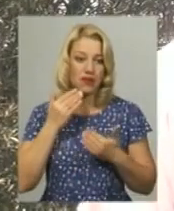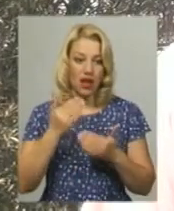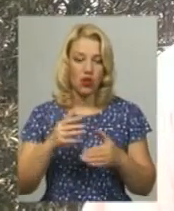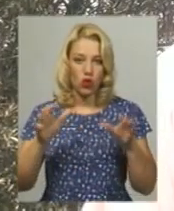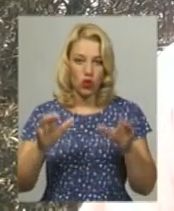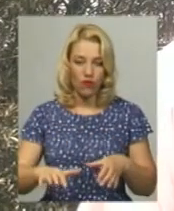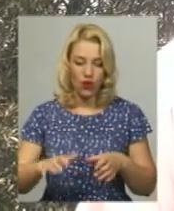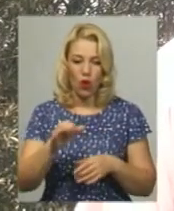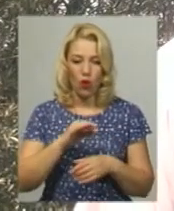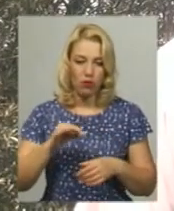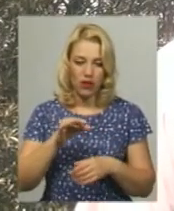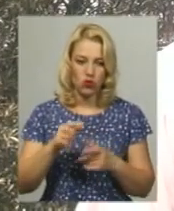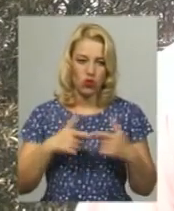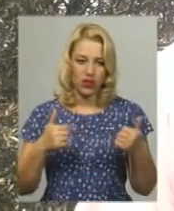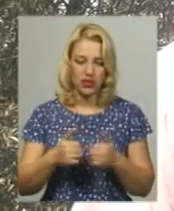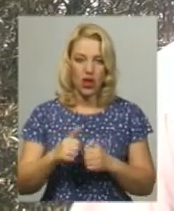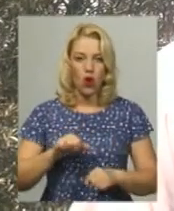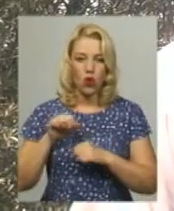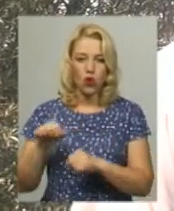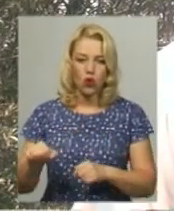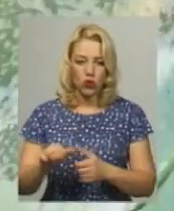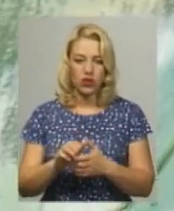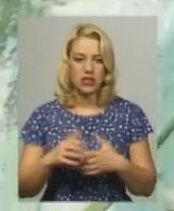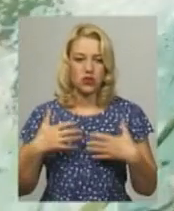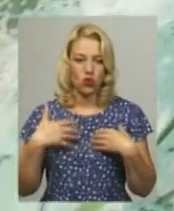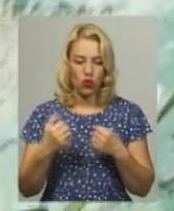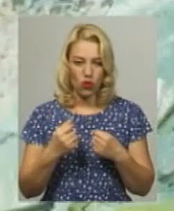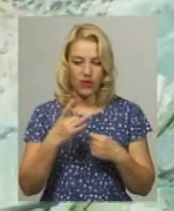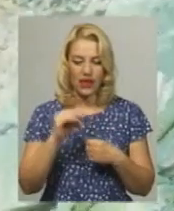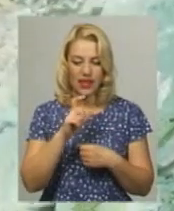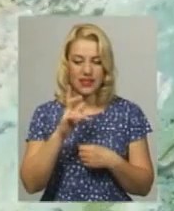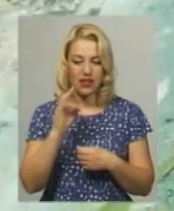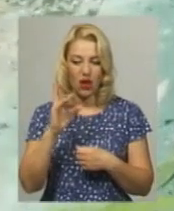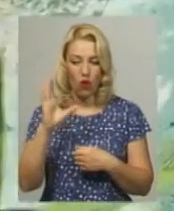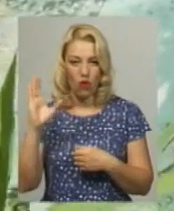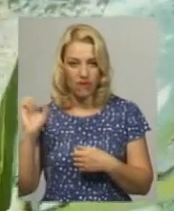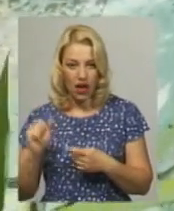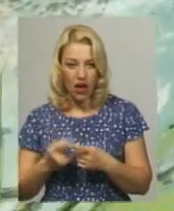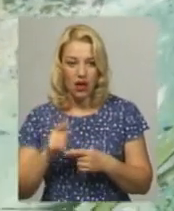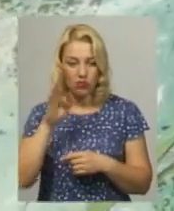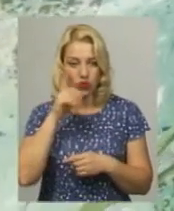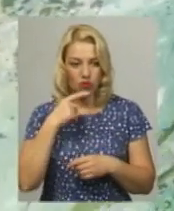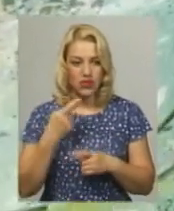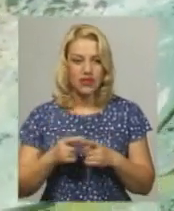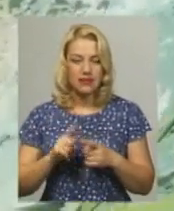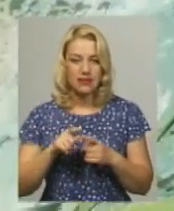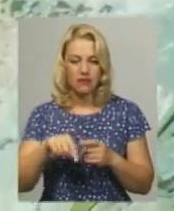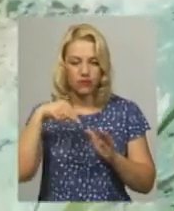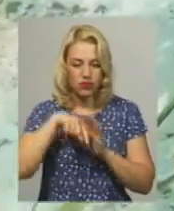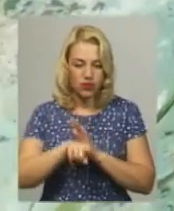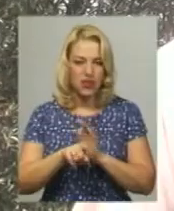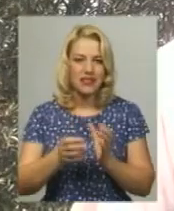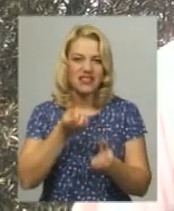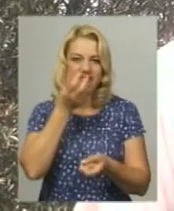Українського товариства охорони природи еколога Юрія Резнікова. За його словами, зелений колір води викликаний процесами її цвітіння через глобальне